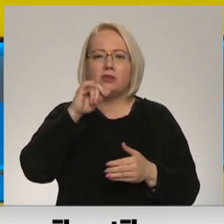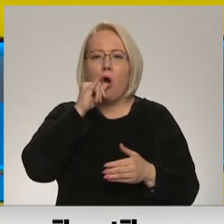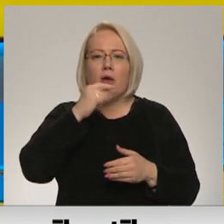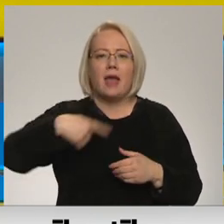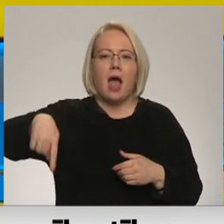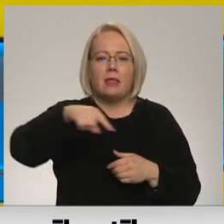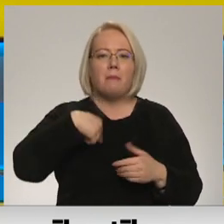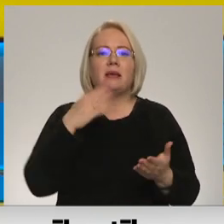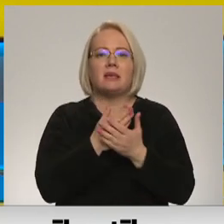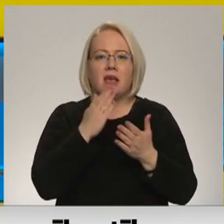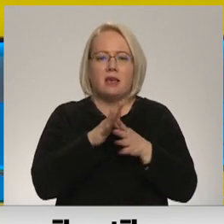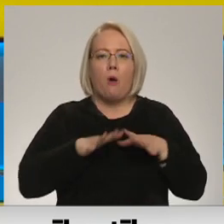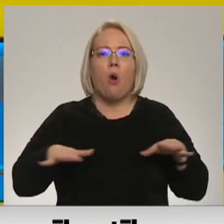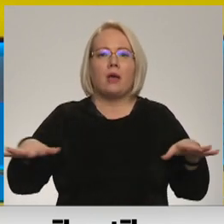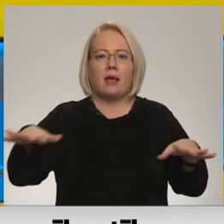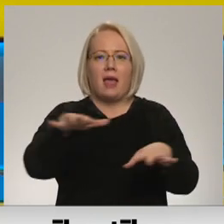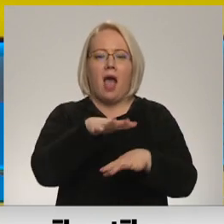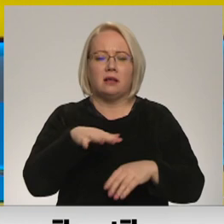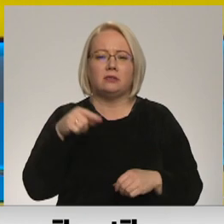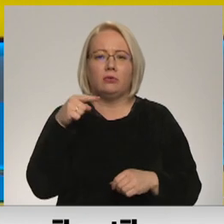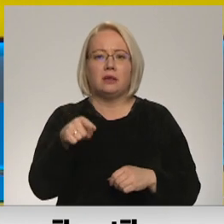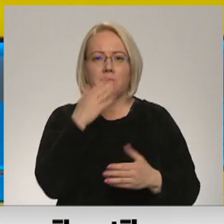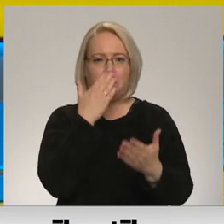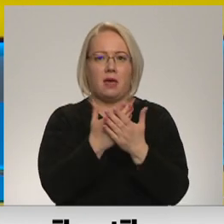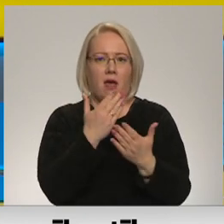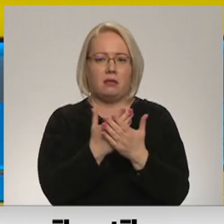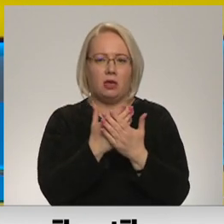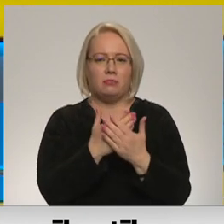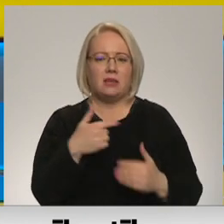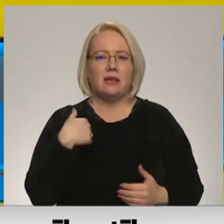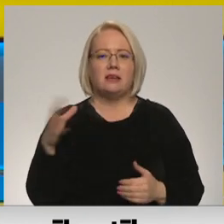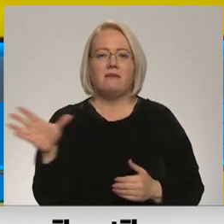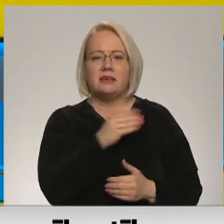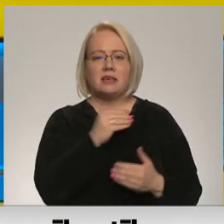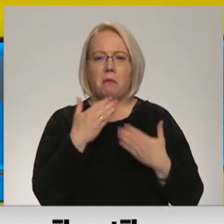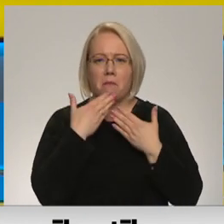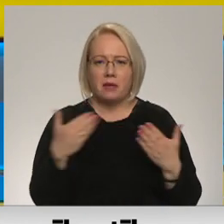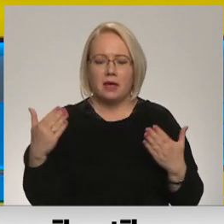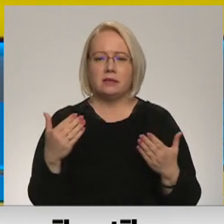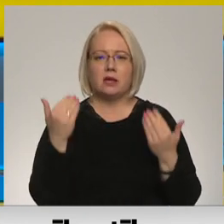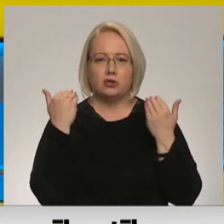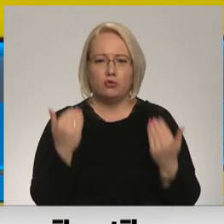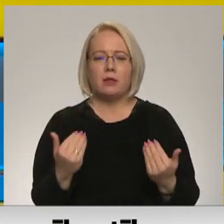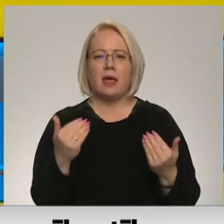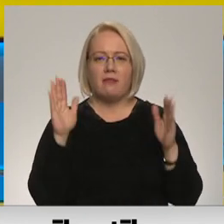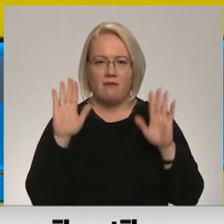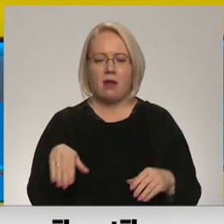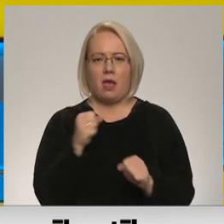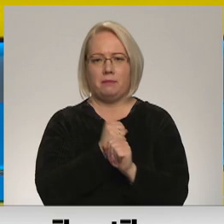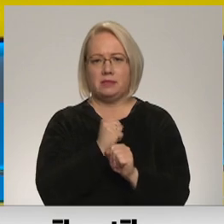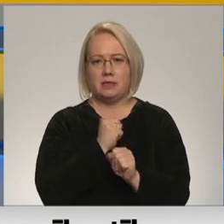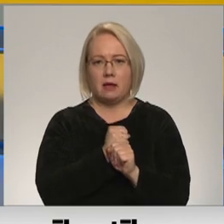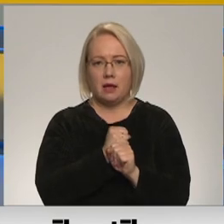tad tur arī bija tas pierādījums par to, ka tāds ir. Es esmu tiešām visiem pateicīga par to, ka šodien mēs to varējām izdarīt.